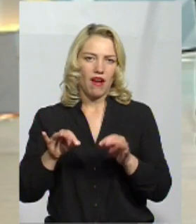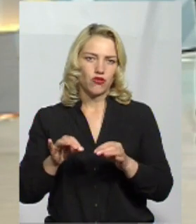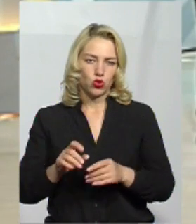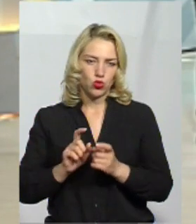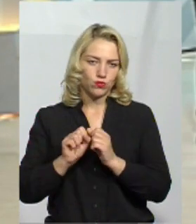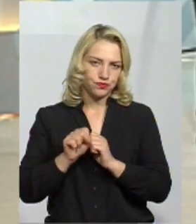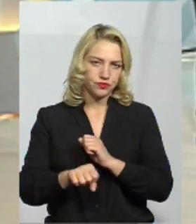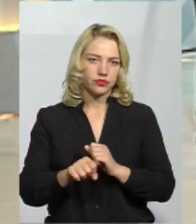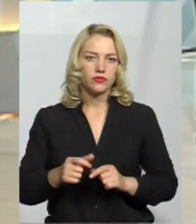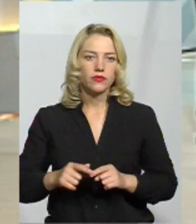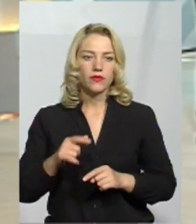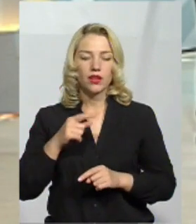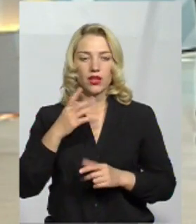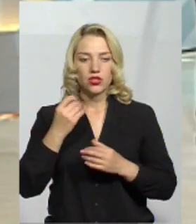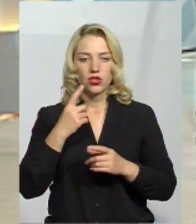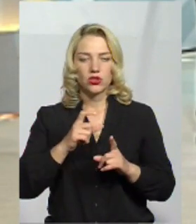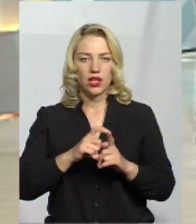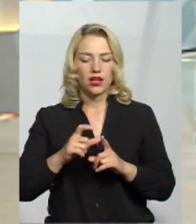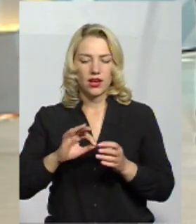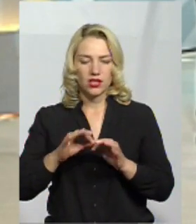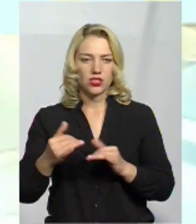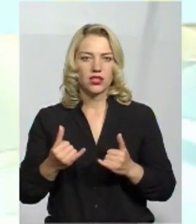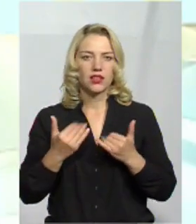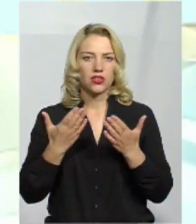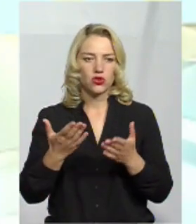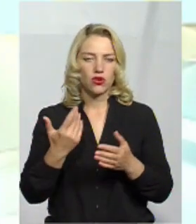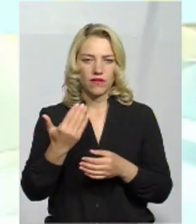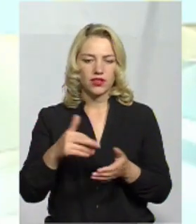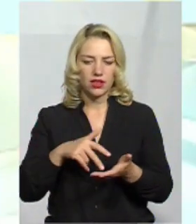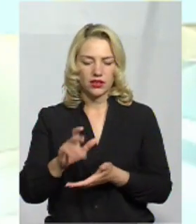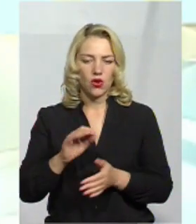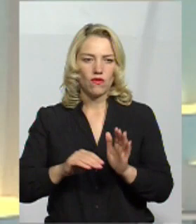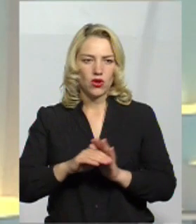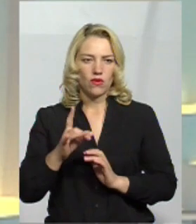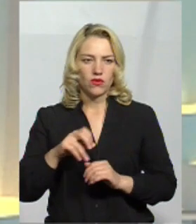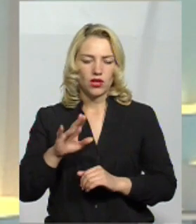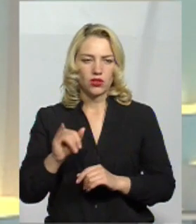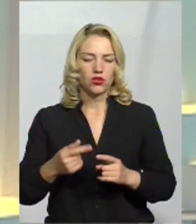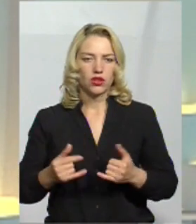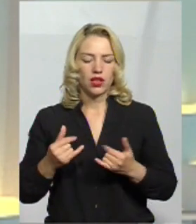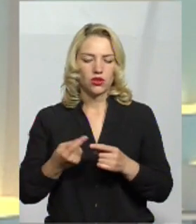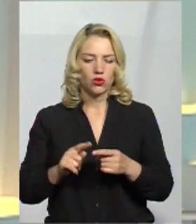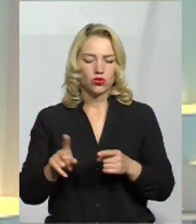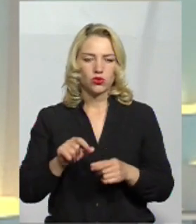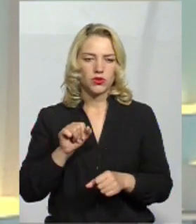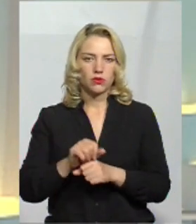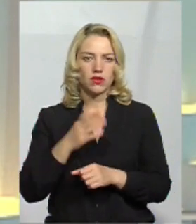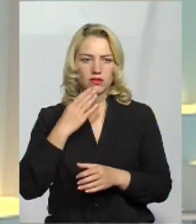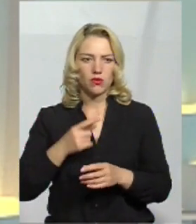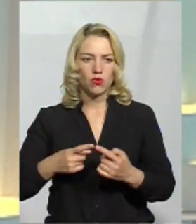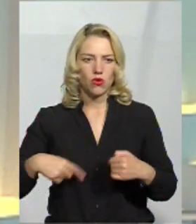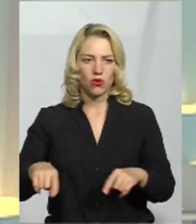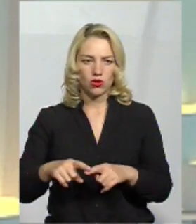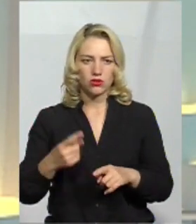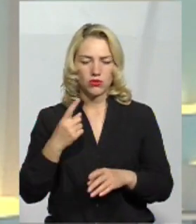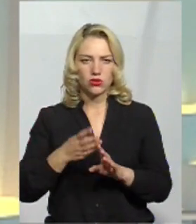Пане Назарі, буквально ще реченням, усе ж таки, для чого ідете в Верховну Раду? Для того, щоб призупинити на своєму окрузі, це